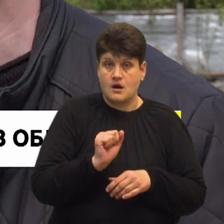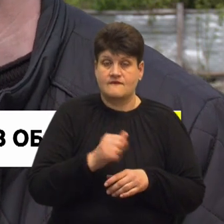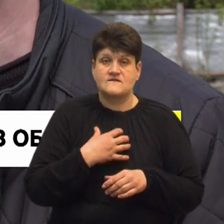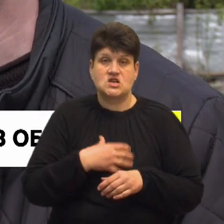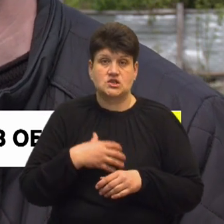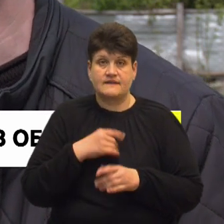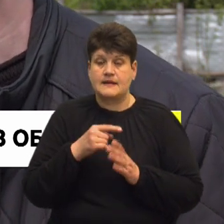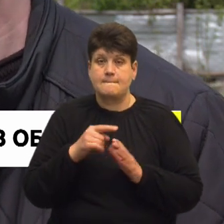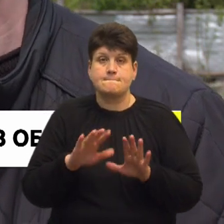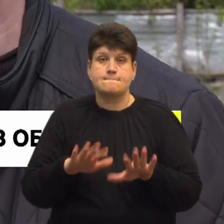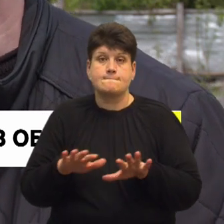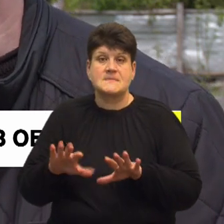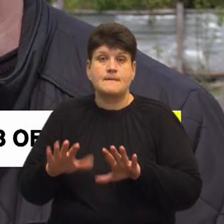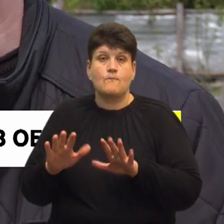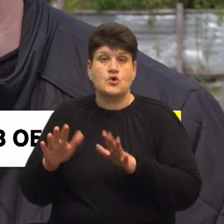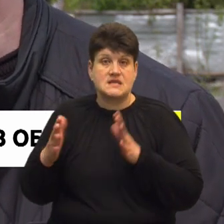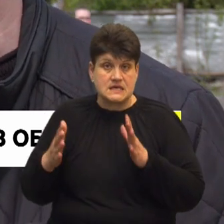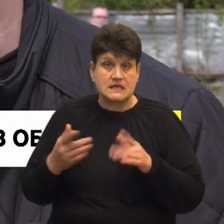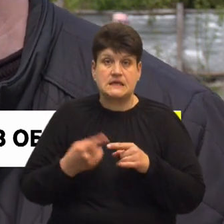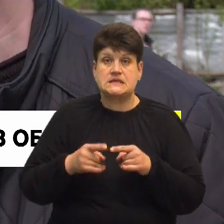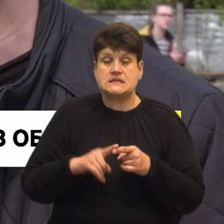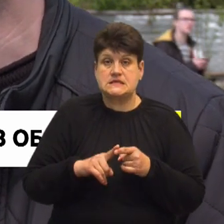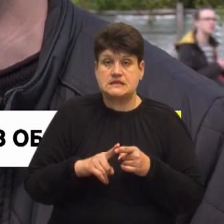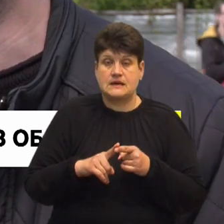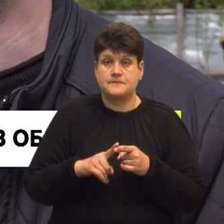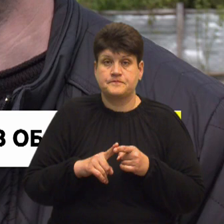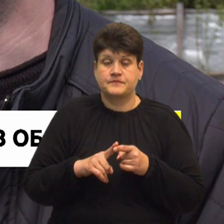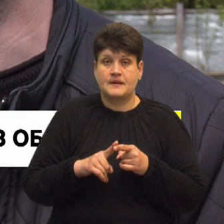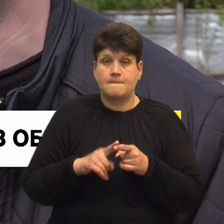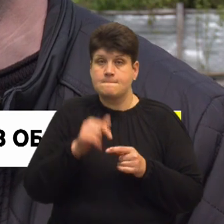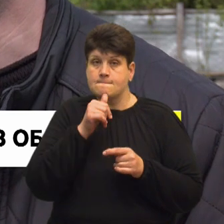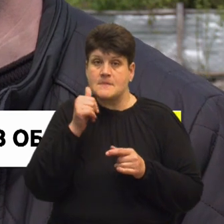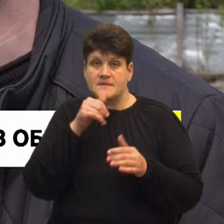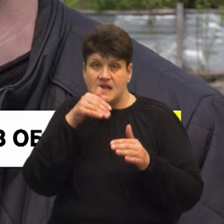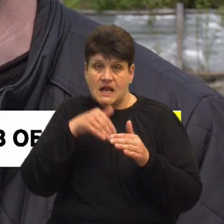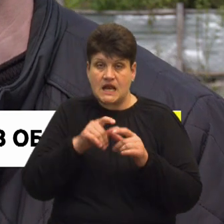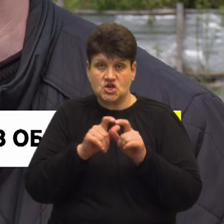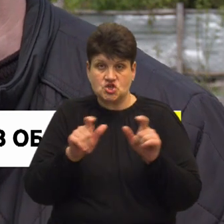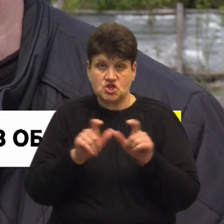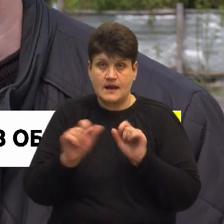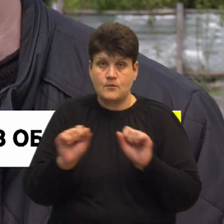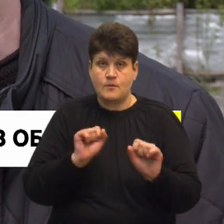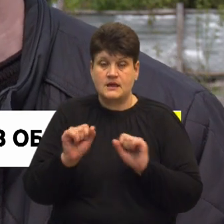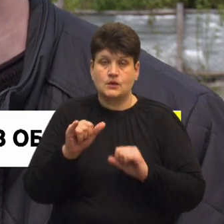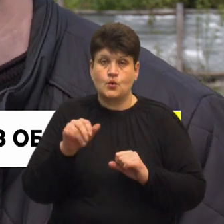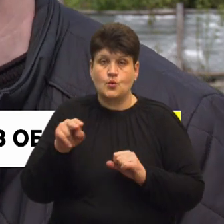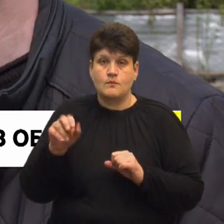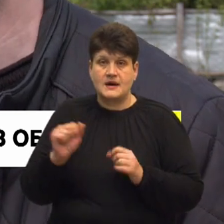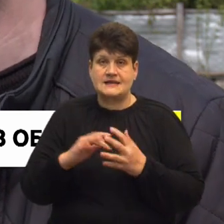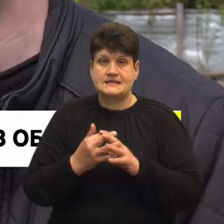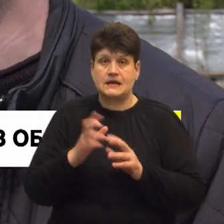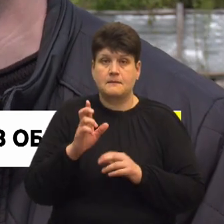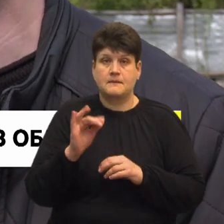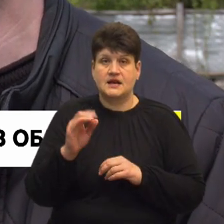і події – це підпільний штаб проводу УН та командування УПА у селі Бишки